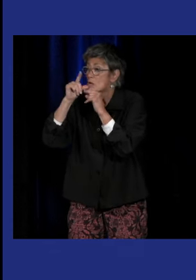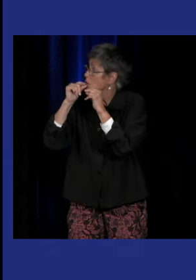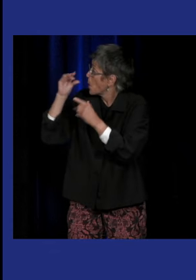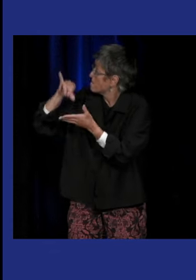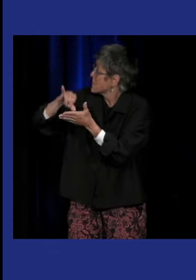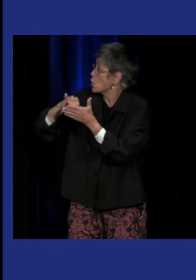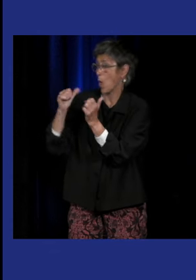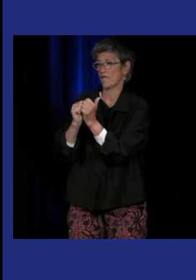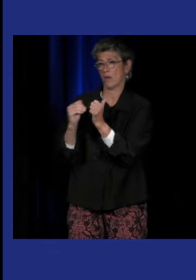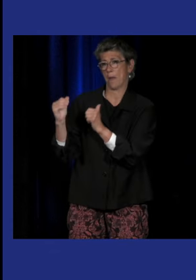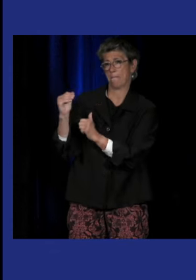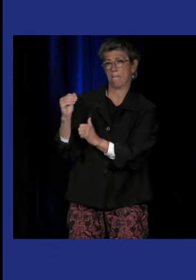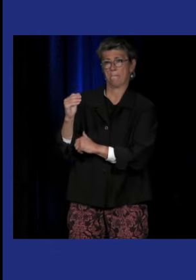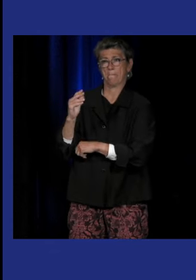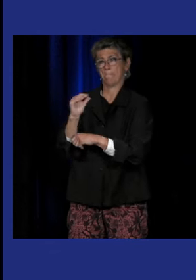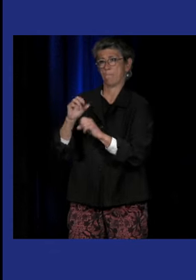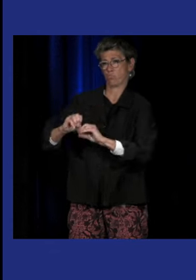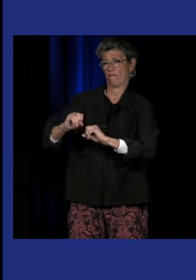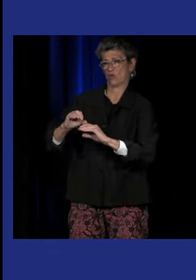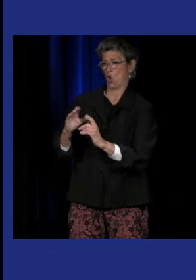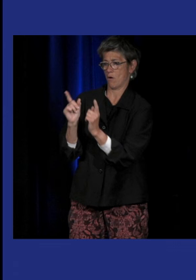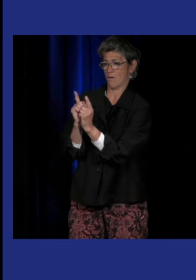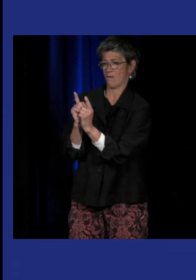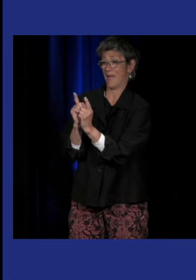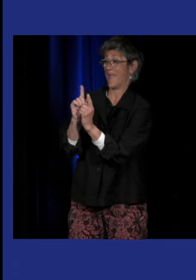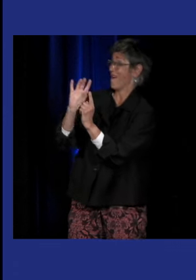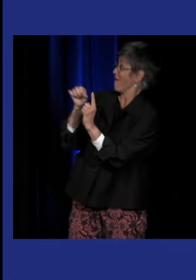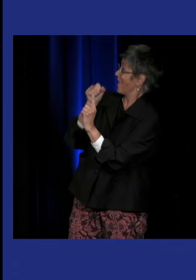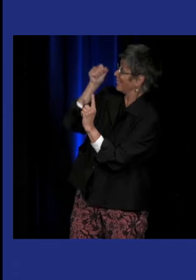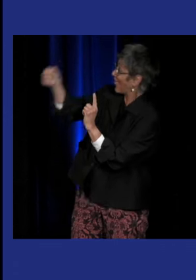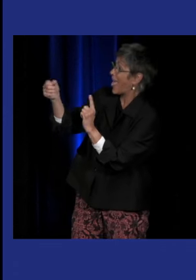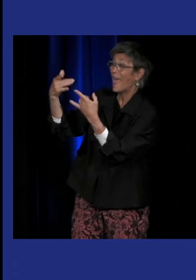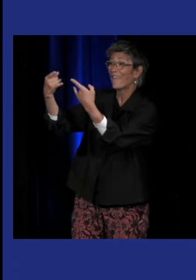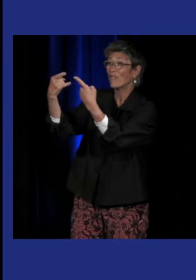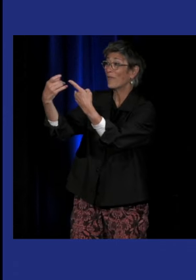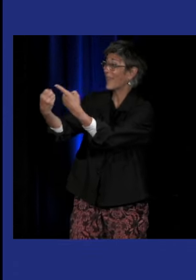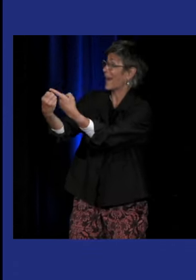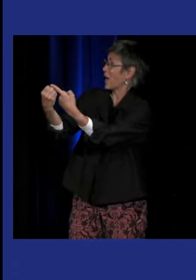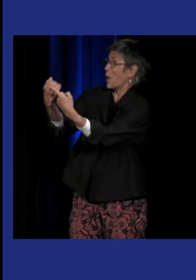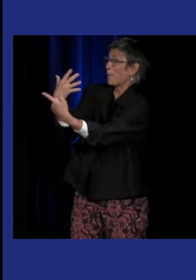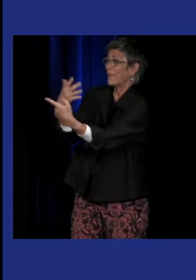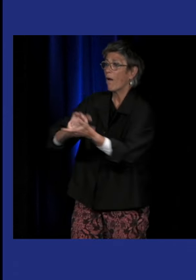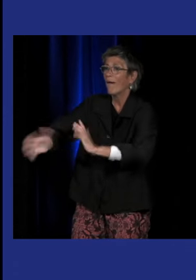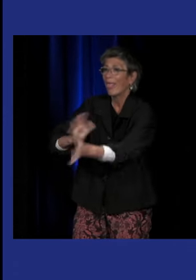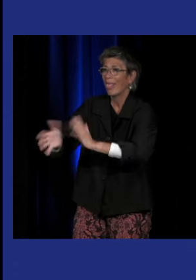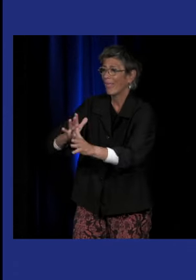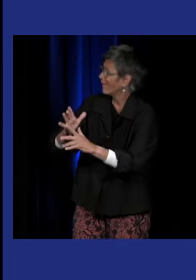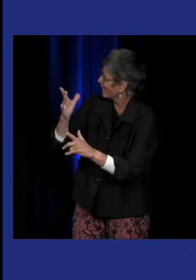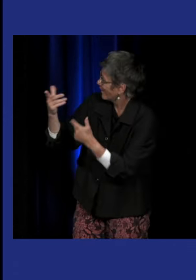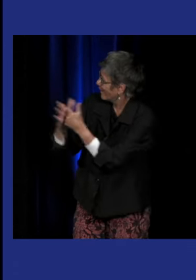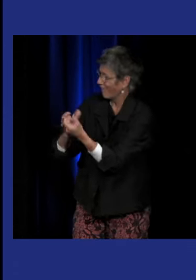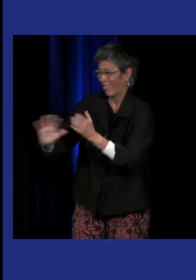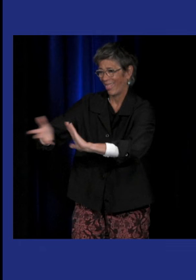avec son maître devant la scène. Et au fond de la scène, il y une fenêtre qui illumine les enfants qui communiquent en langue des signes.